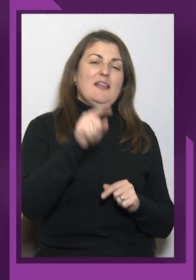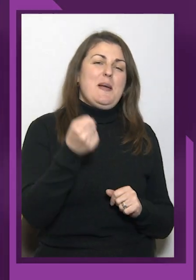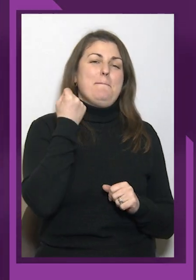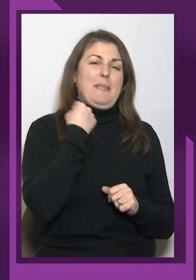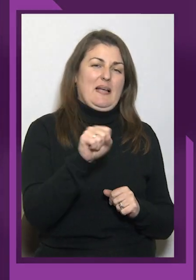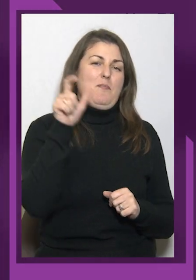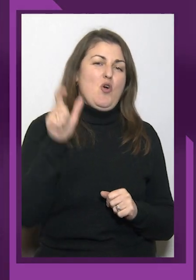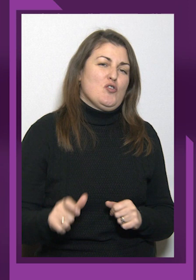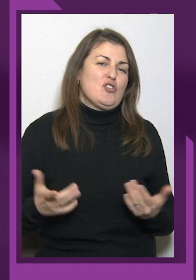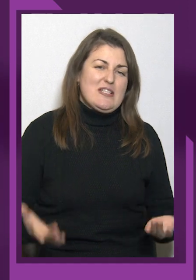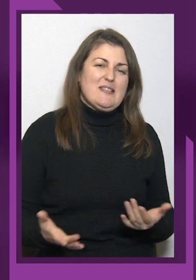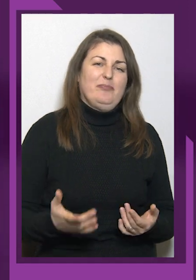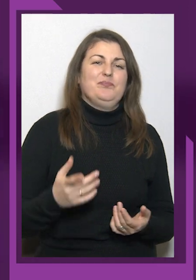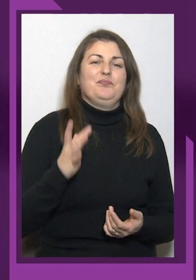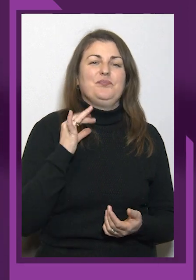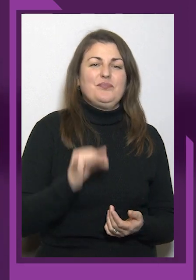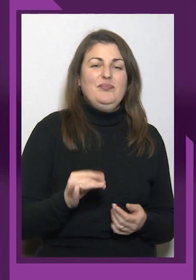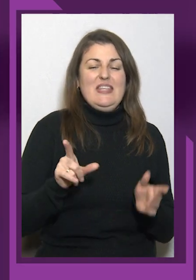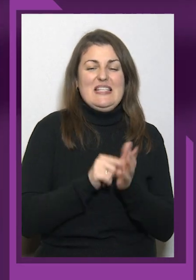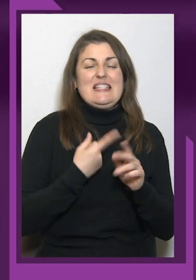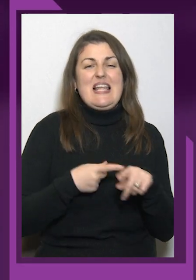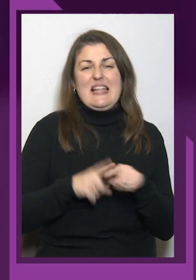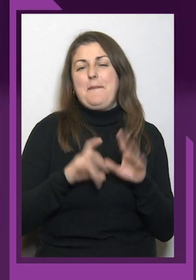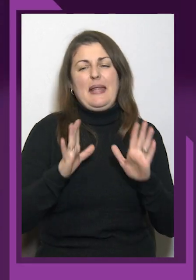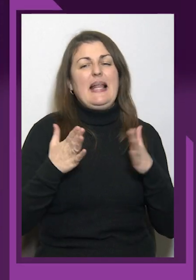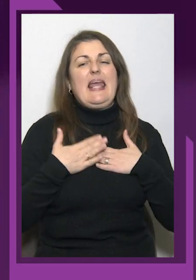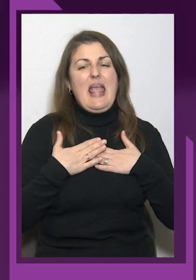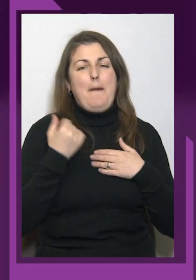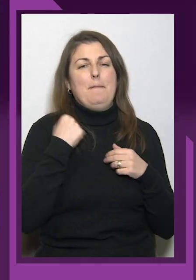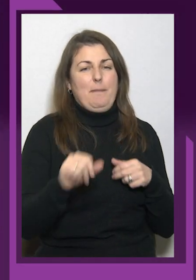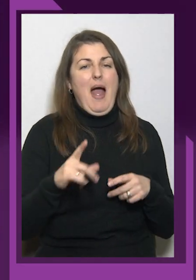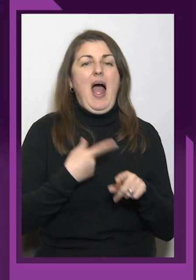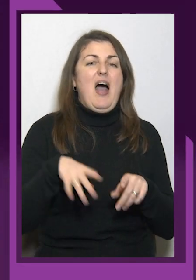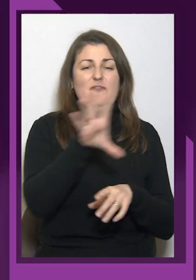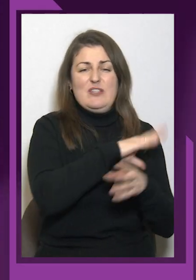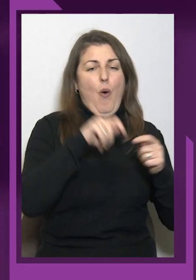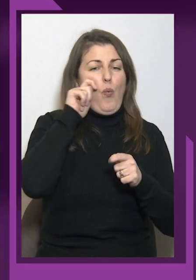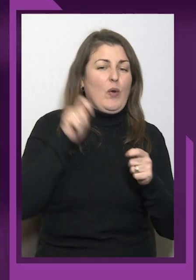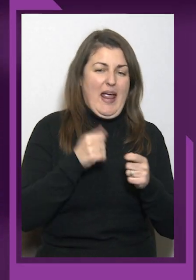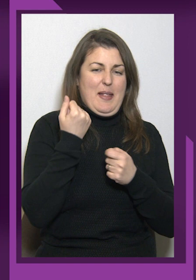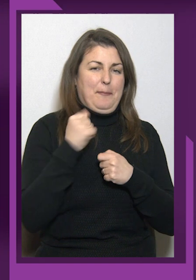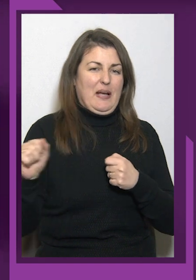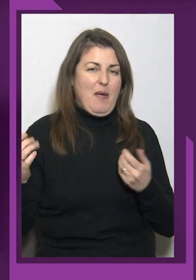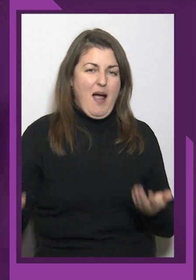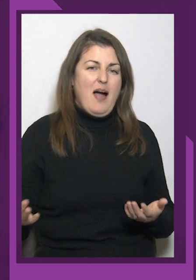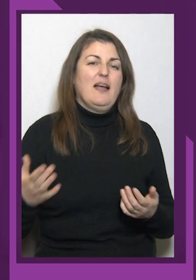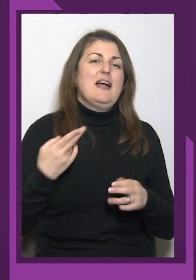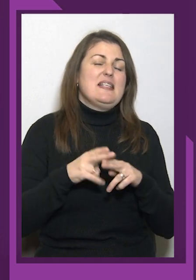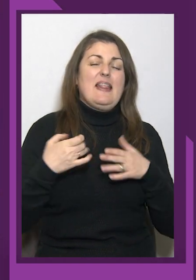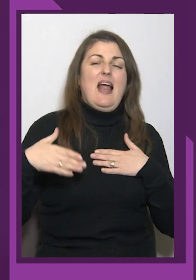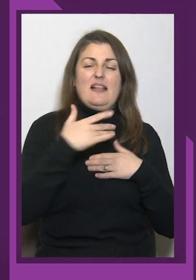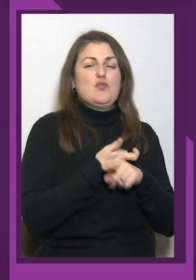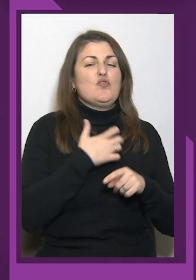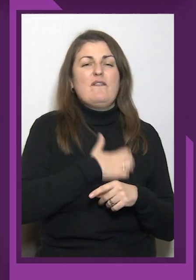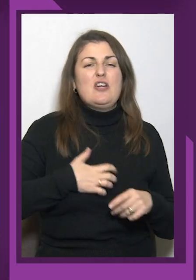тільки я перемагаю, а все Україна перемагає. Це для нас дуже важливо, коли гімн звучить, тебе до мурашок